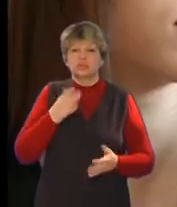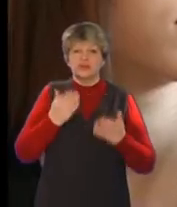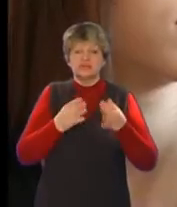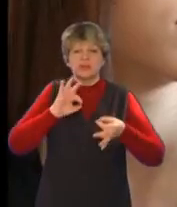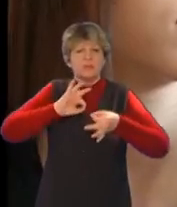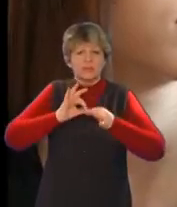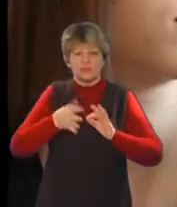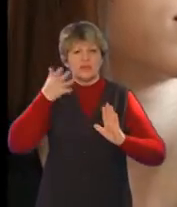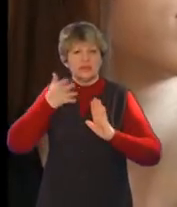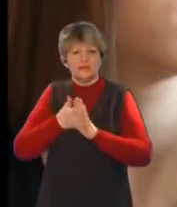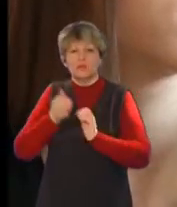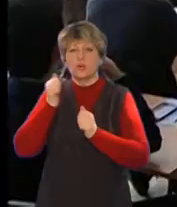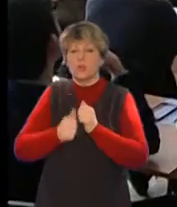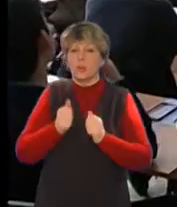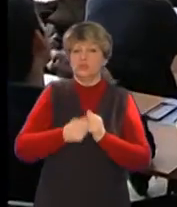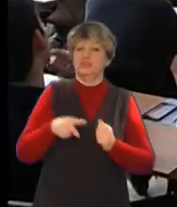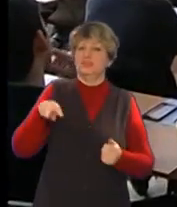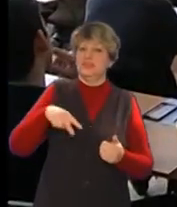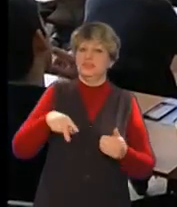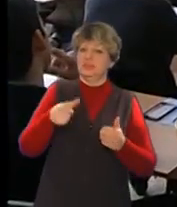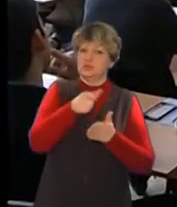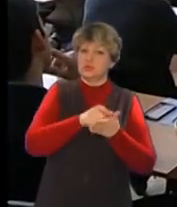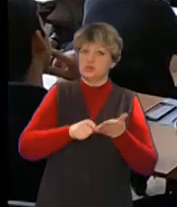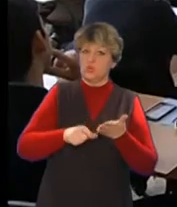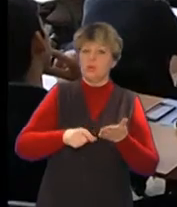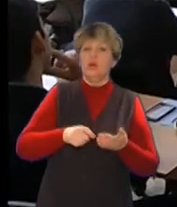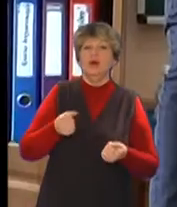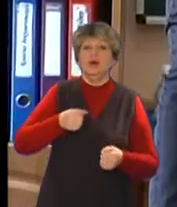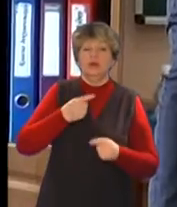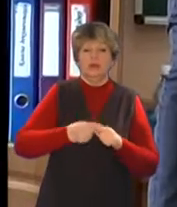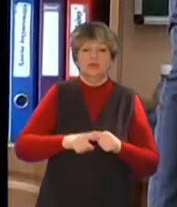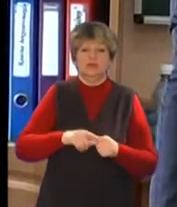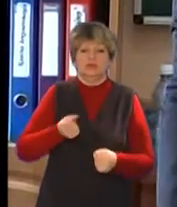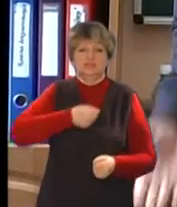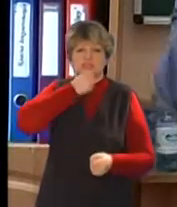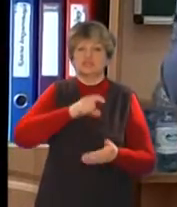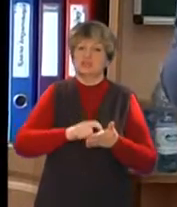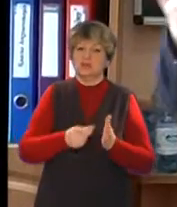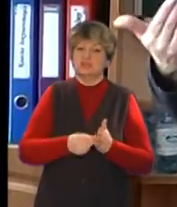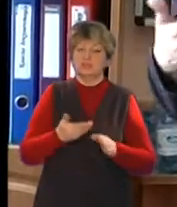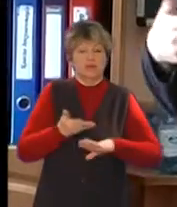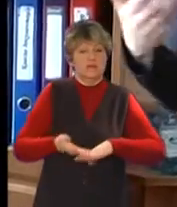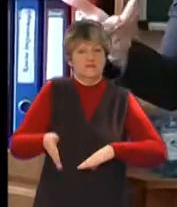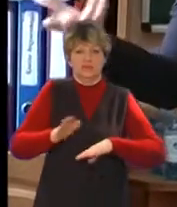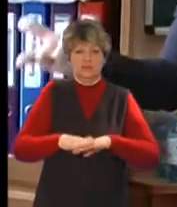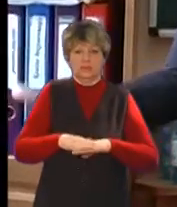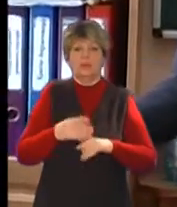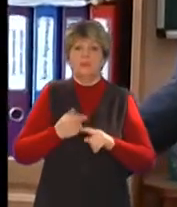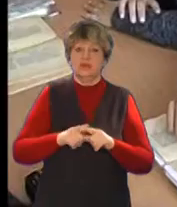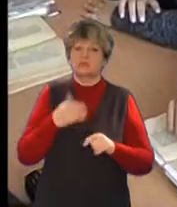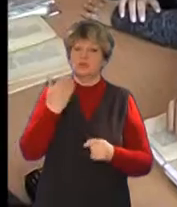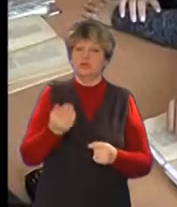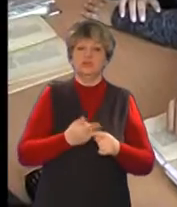що детально проаналізувати кожен літературний твір шкільної програми старшокласникам важко. Втім, і жертвувати вивченням рідної